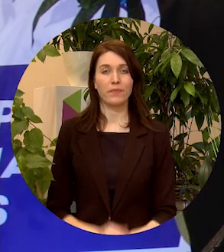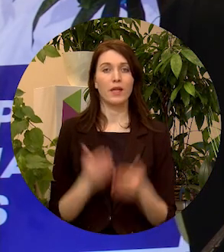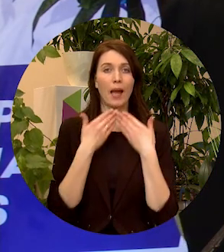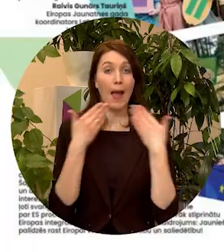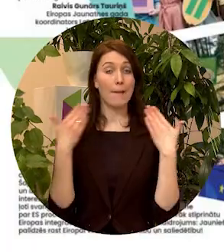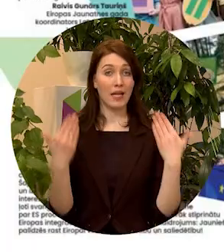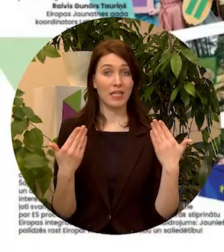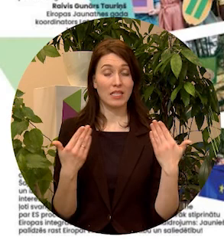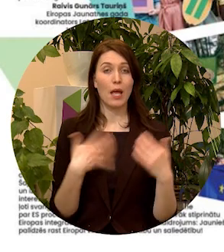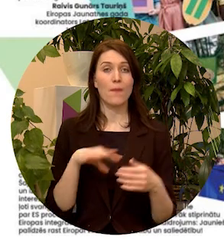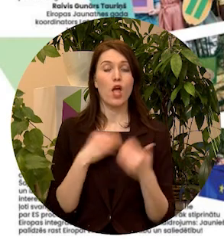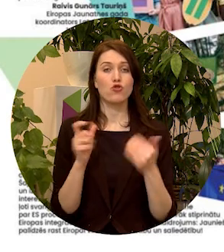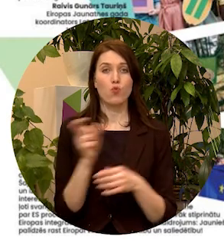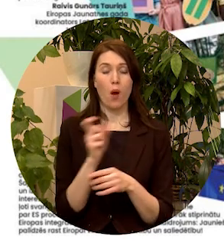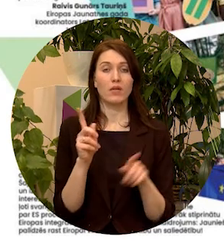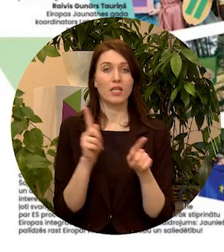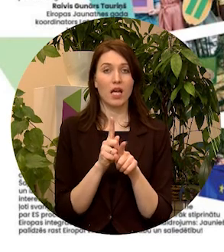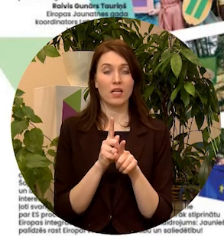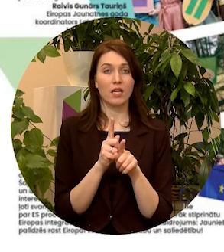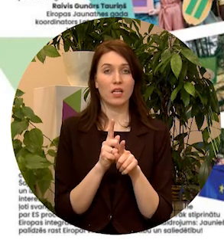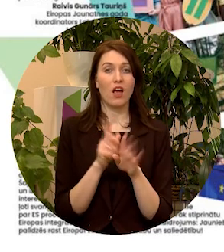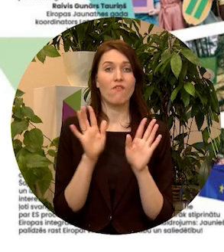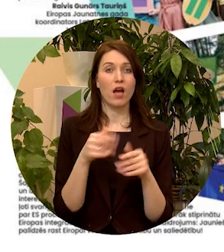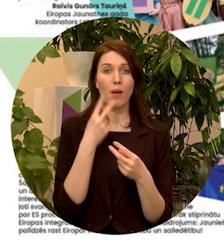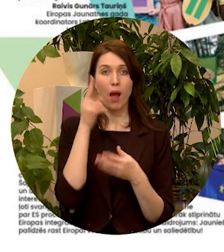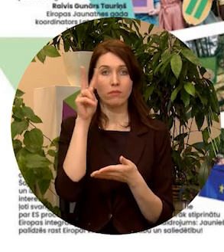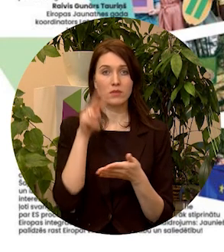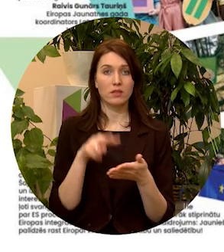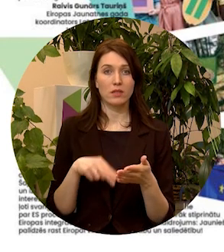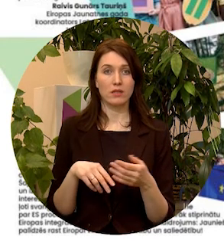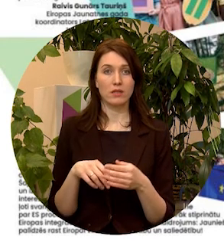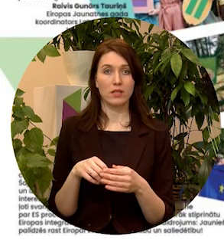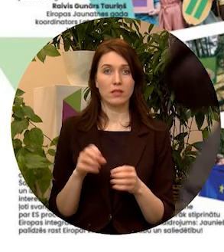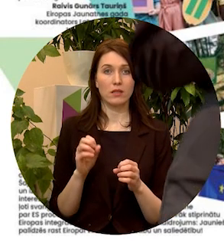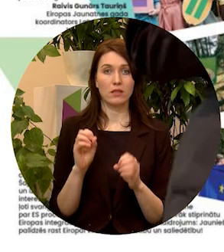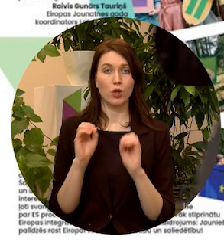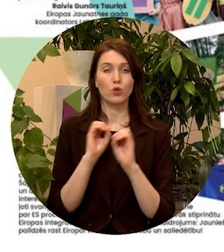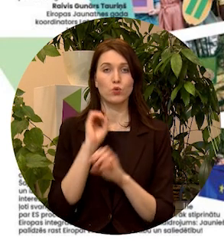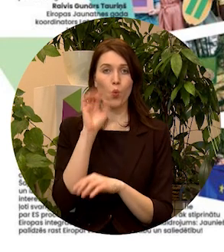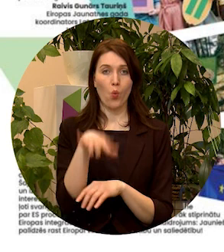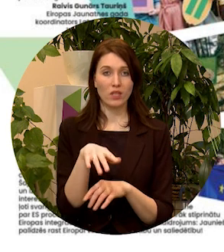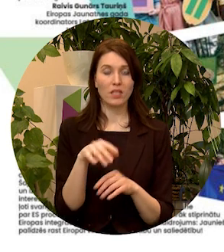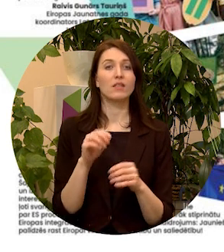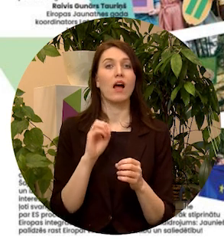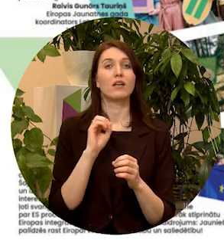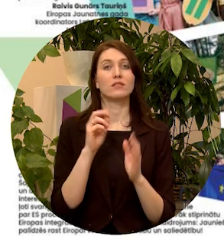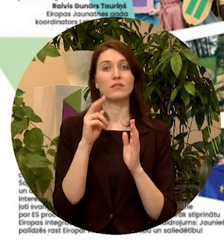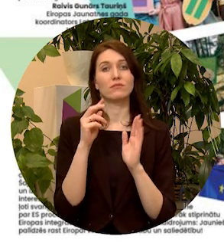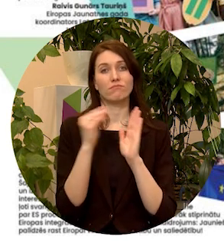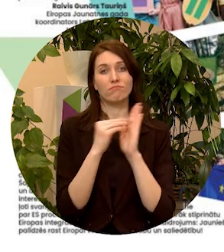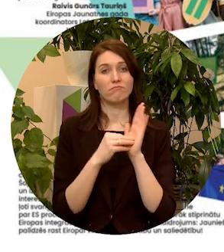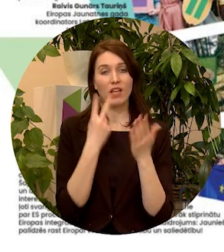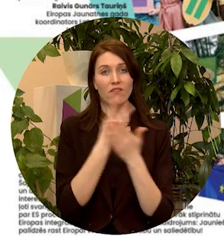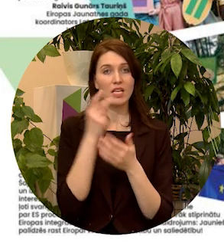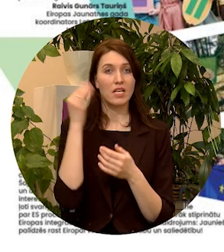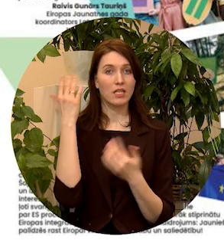Paldies, un mēs šajā brīdī arī varam apskatīt iesūtītās vīzijas un apkopotās vīzijas gan